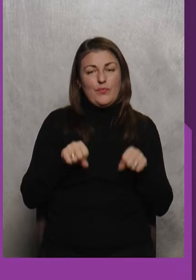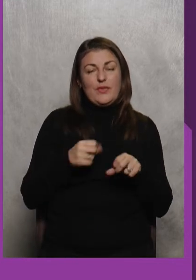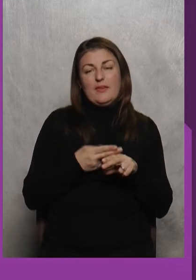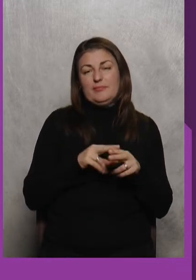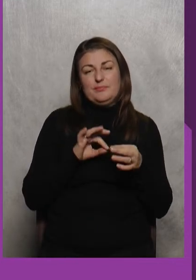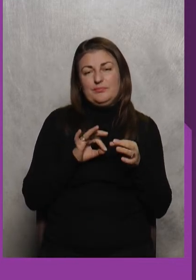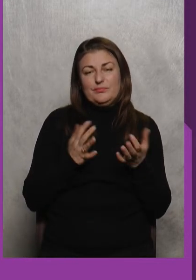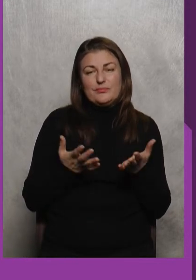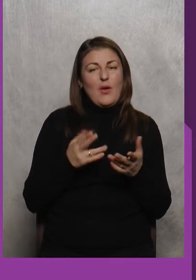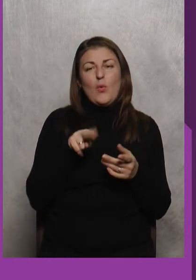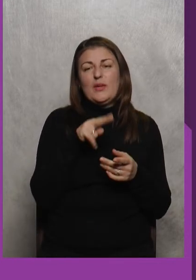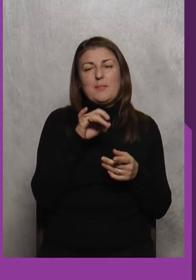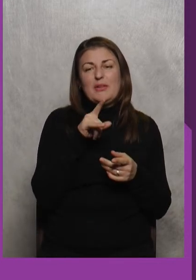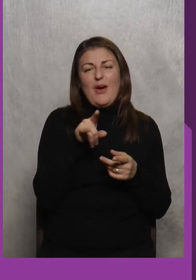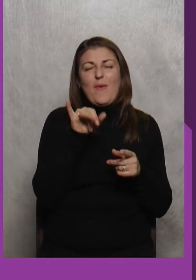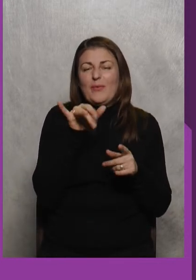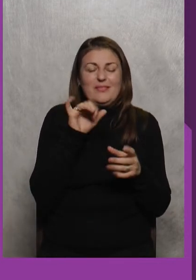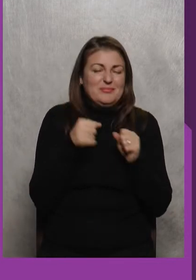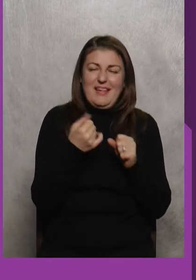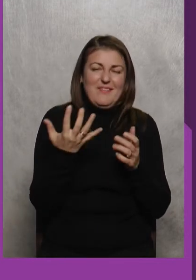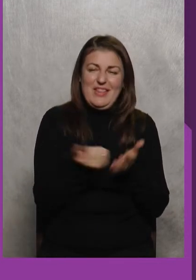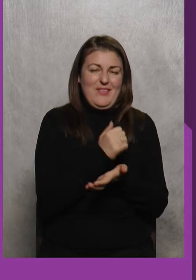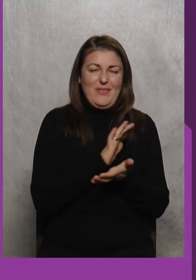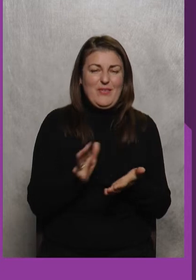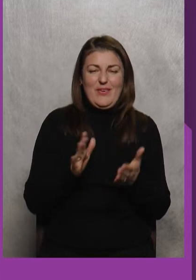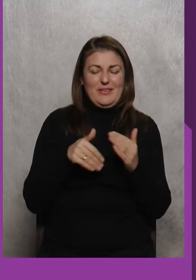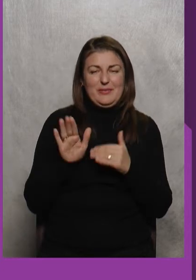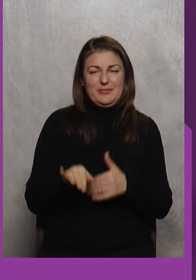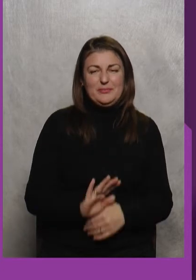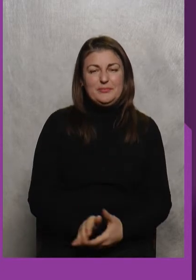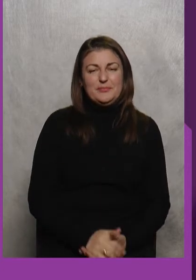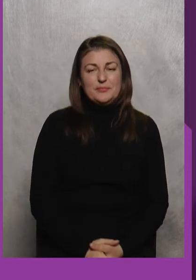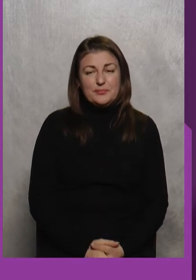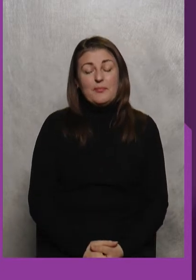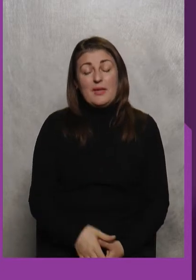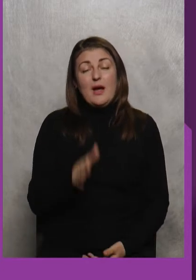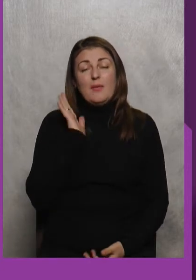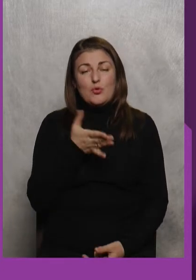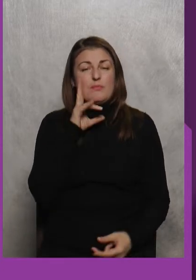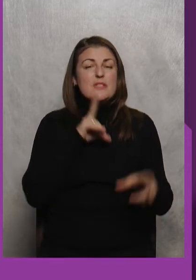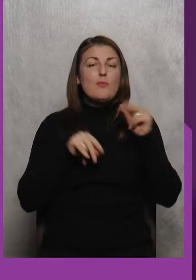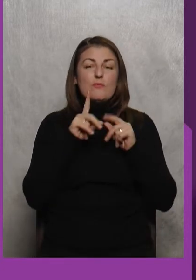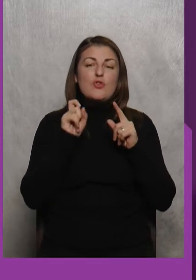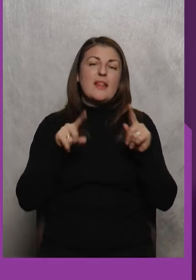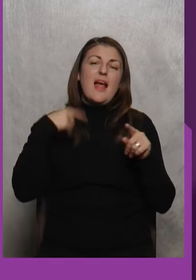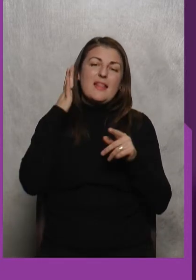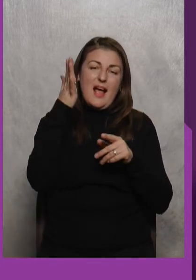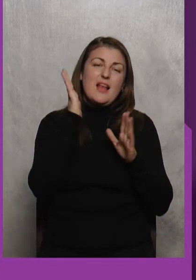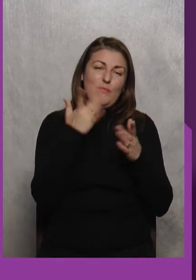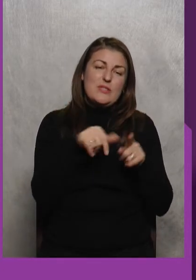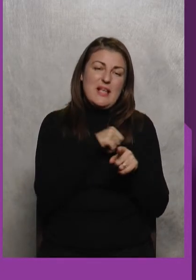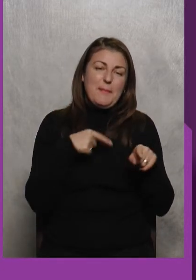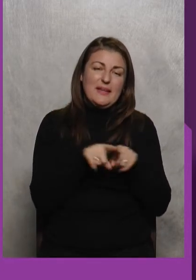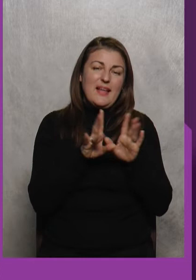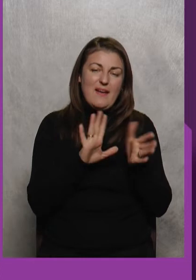Дмитра Не уходять Дмитра Не уходять Так Будемо сподіватися Що і надалі Буде саме так